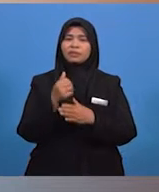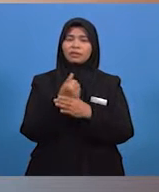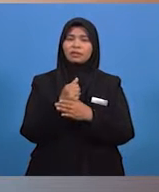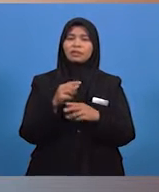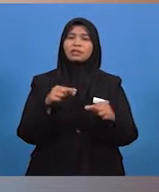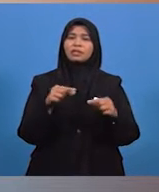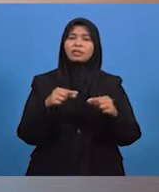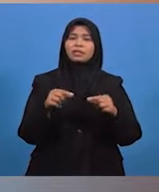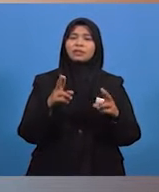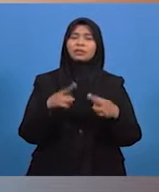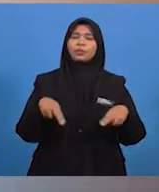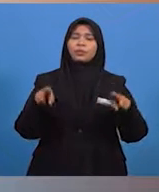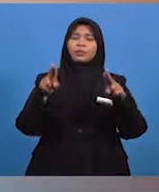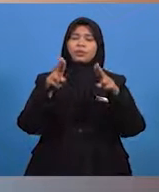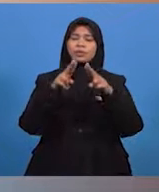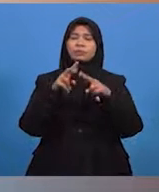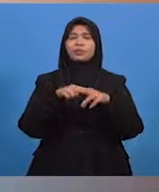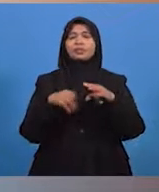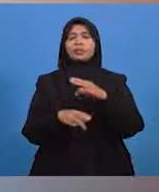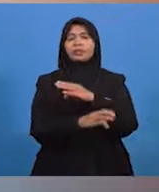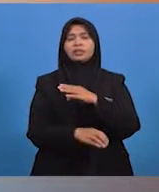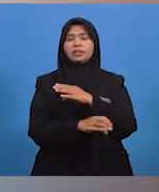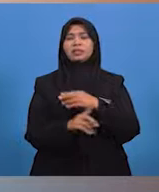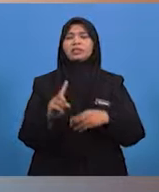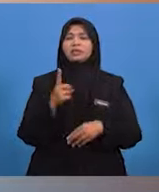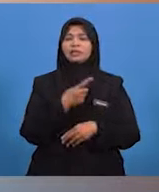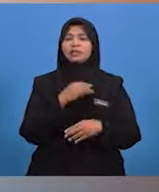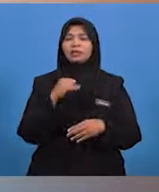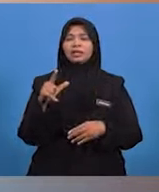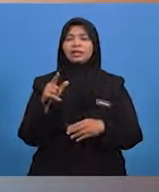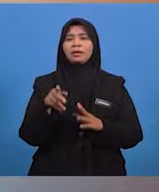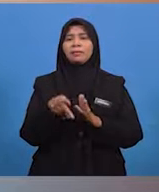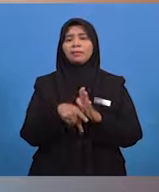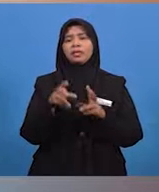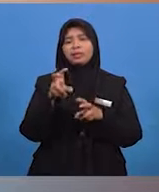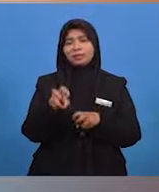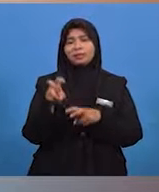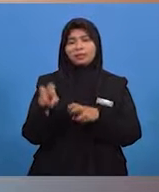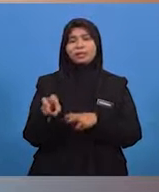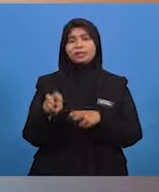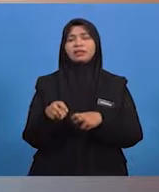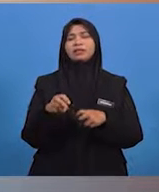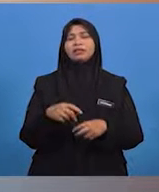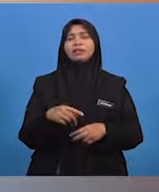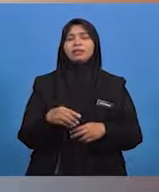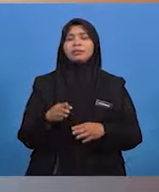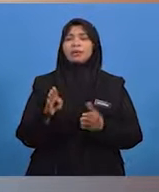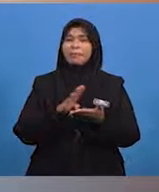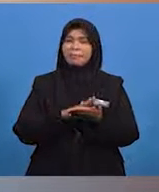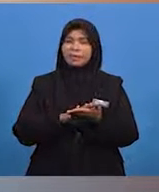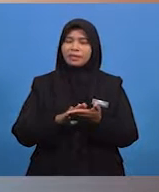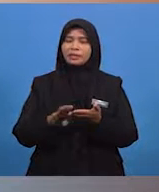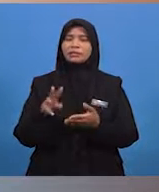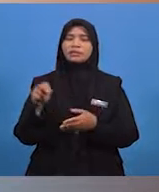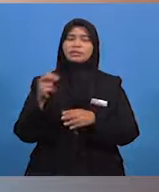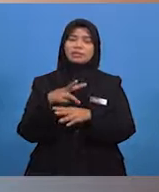kegiatan utama di negara kita ialah pertanian di lering bukit. Pembersihan kawasan hutan untuk